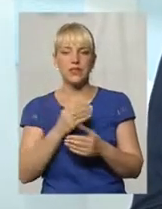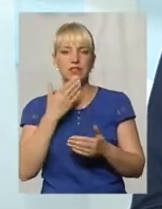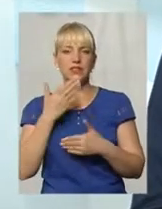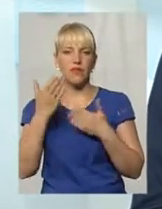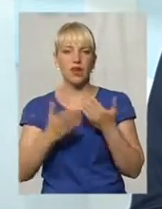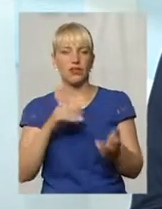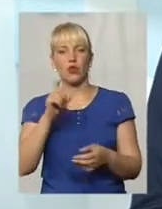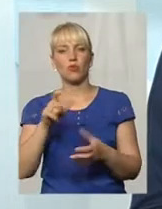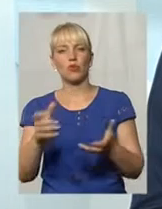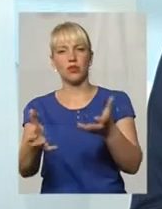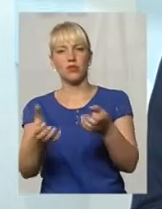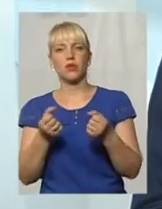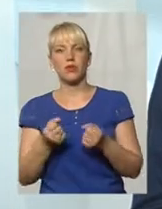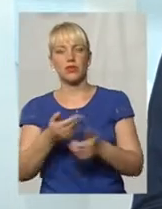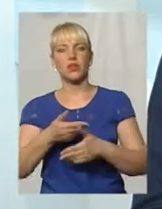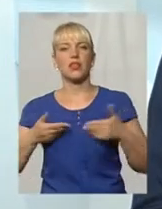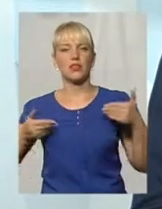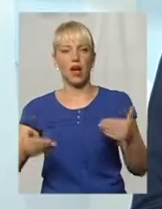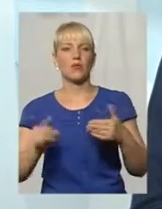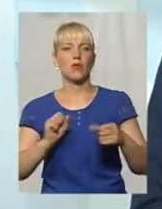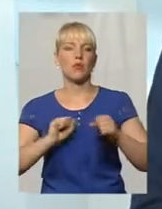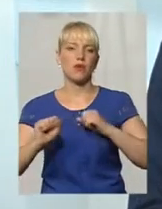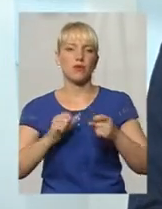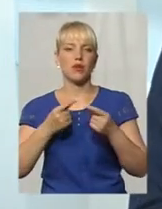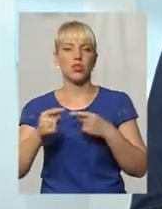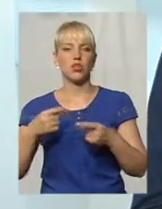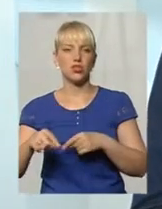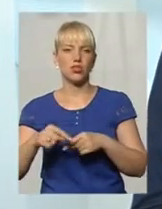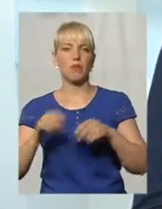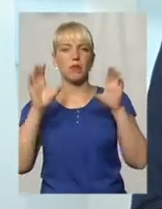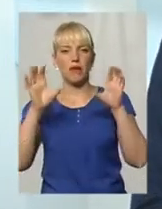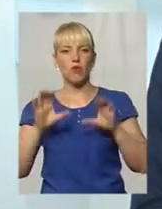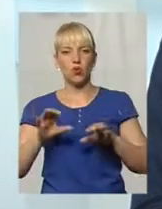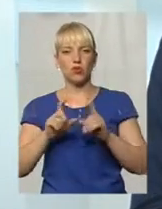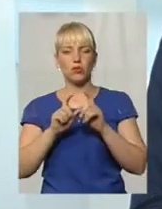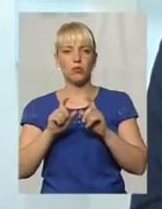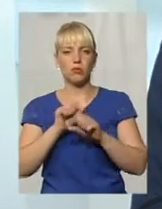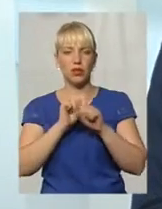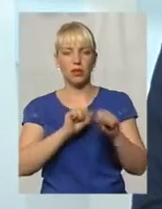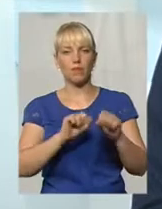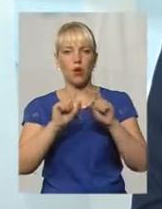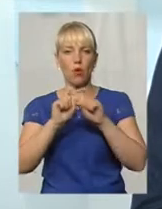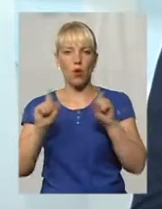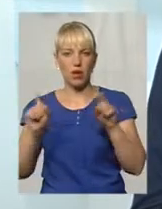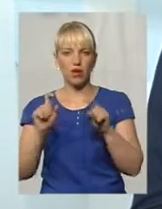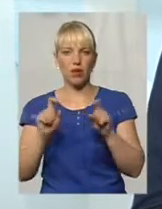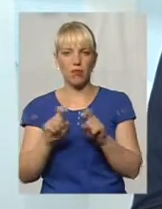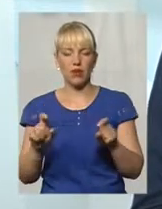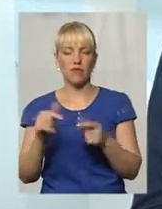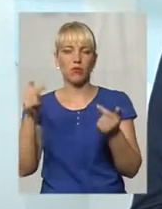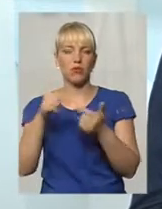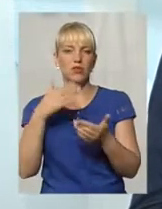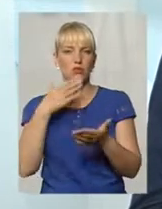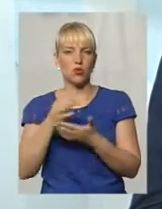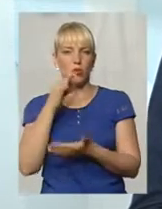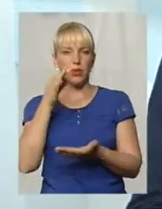приймаються нами, управлінням, і іншими правоохоронними органами, відповідно, до своєї післядності та компетенції. Якщо